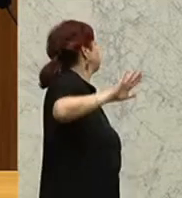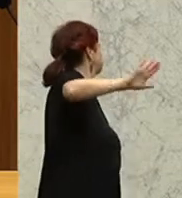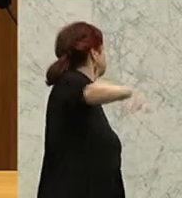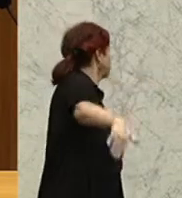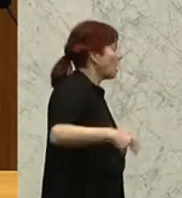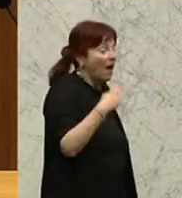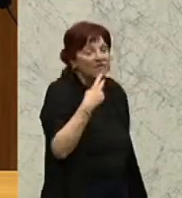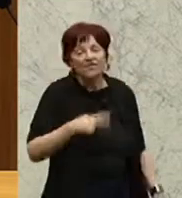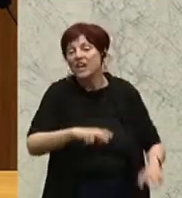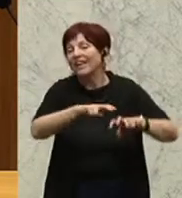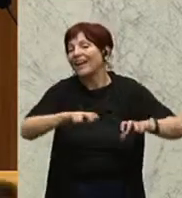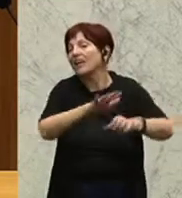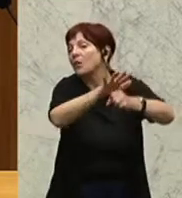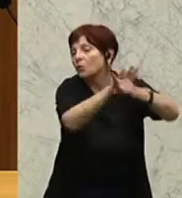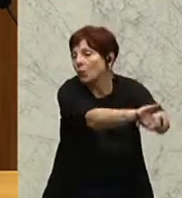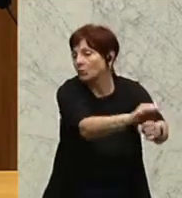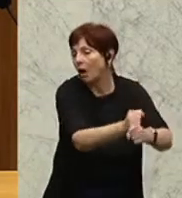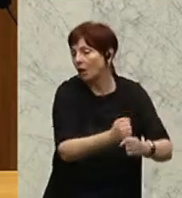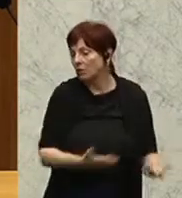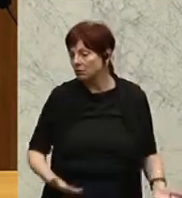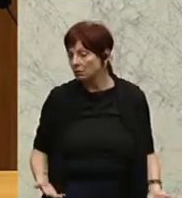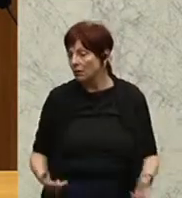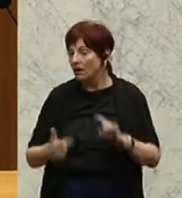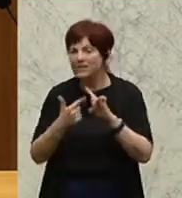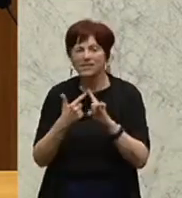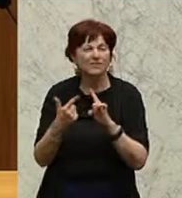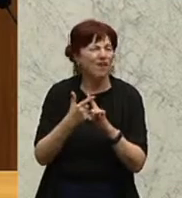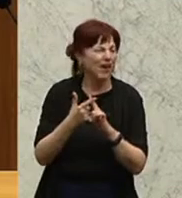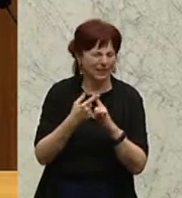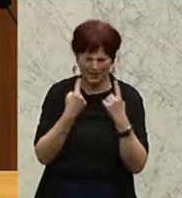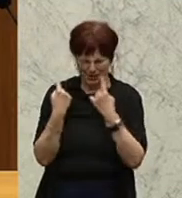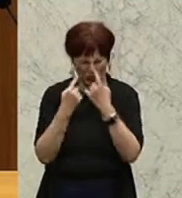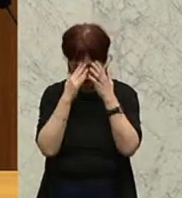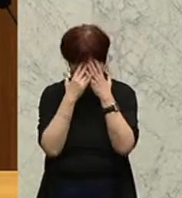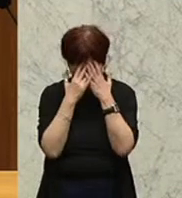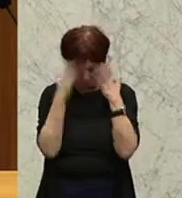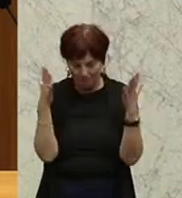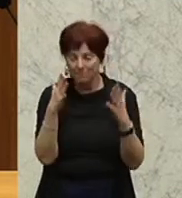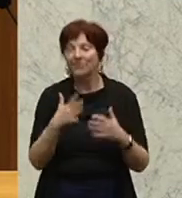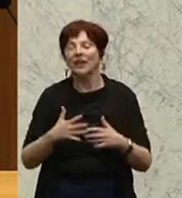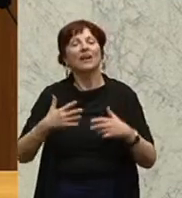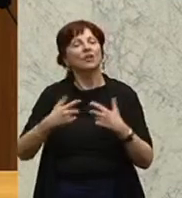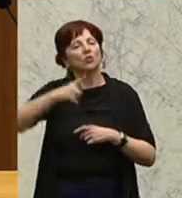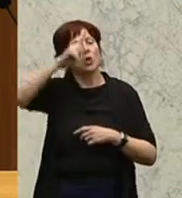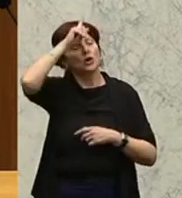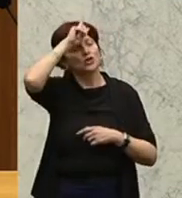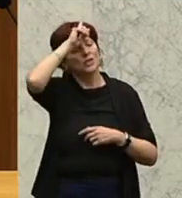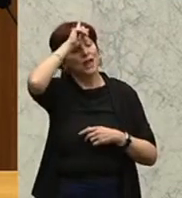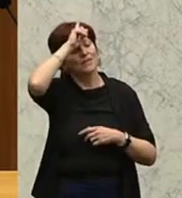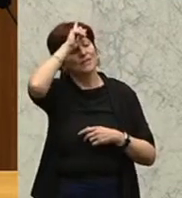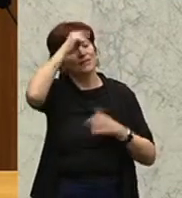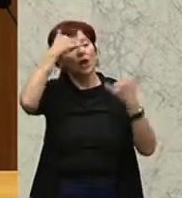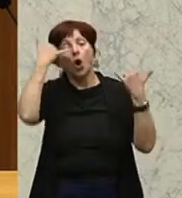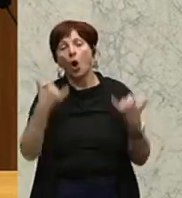auf Griechenland ausüben. Zweite Skurrilität. Deutschland war zur heutigen Griechenland- und Deutschland